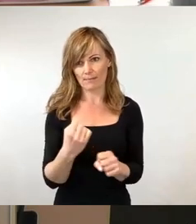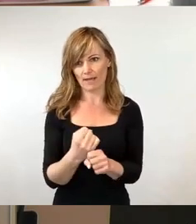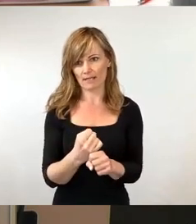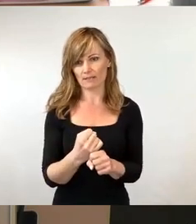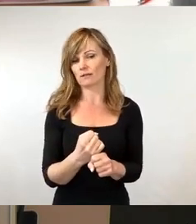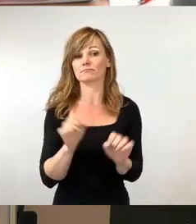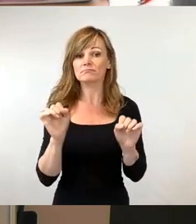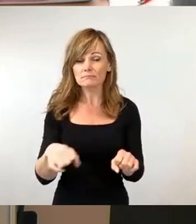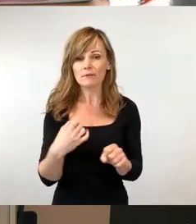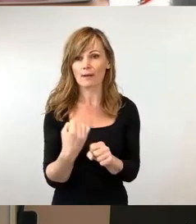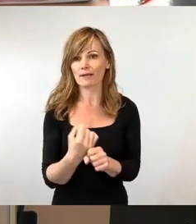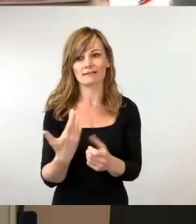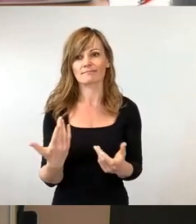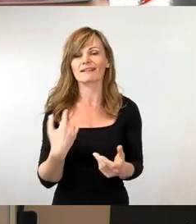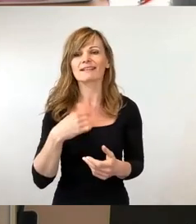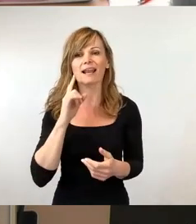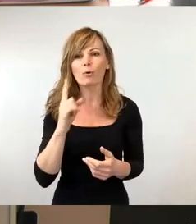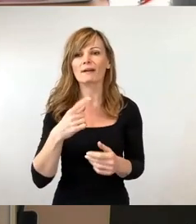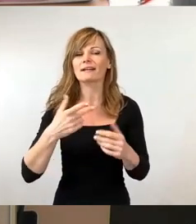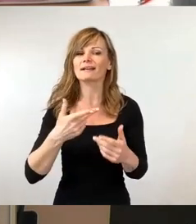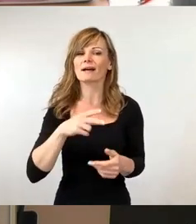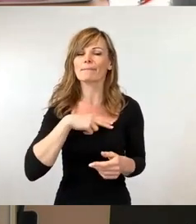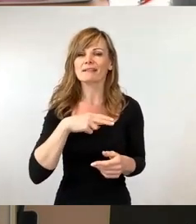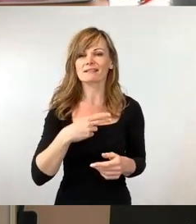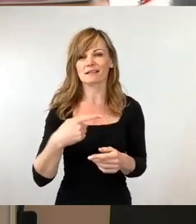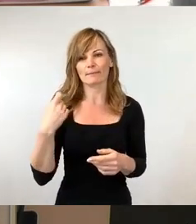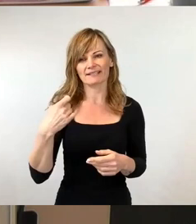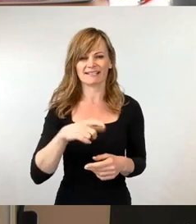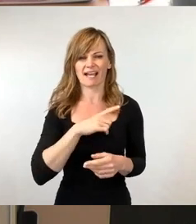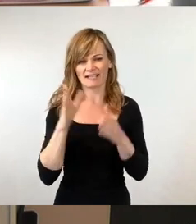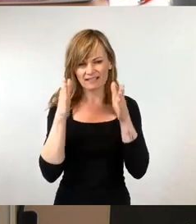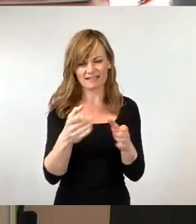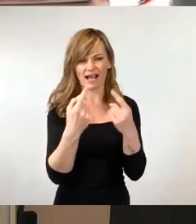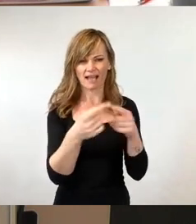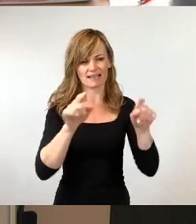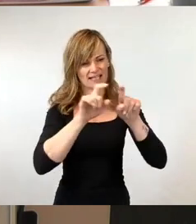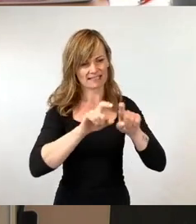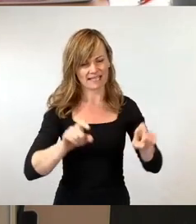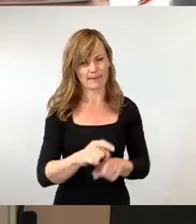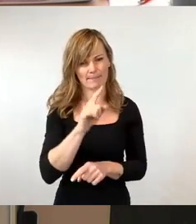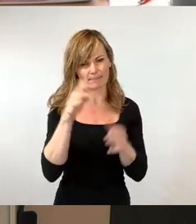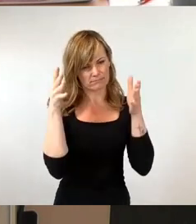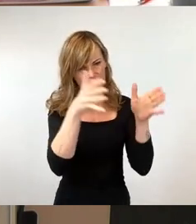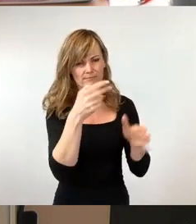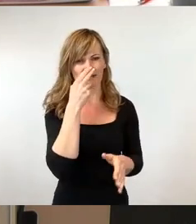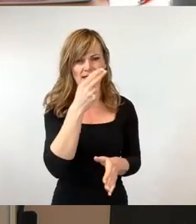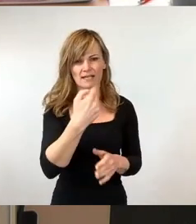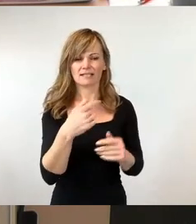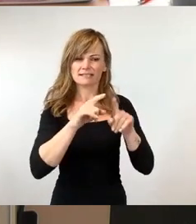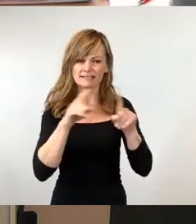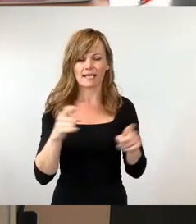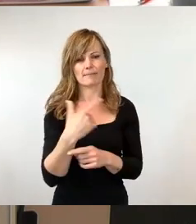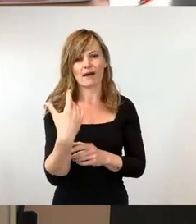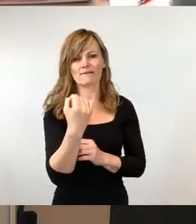Ministerpräsident sollte sich hier um die eigentlichen Themen kümmern, die wir in Sachsen mit Blick auf Fachkräftemangel und Zuwanderung haben.